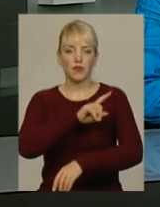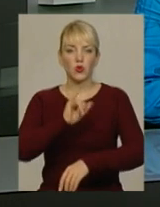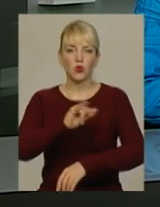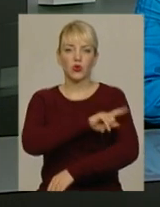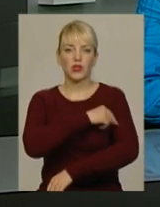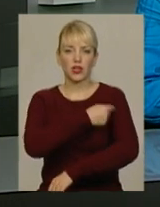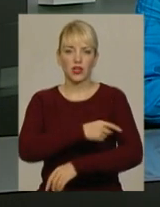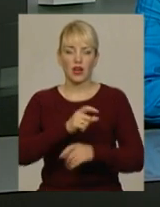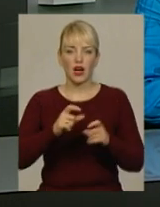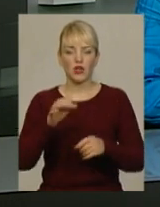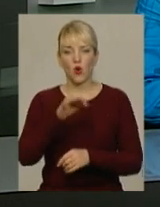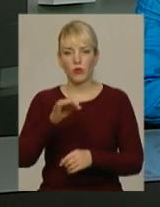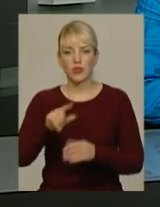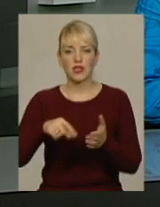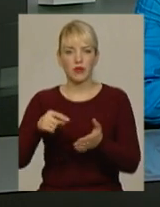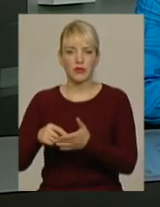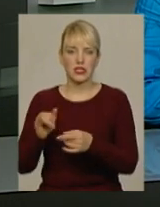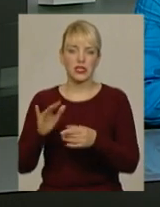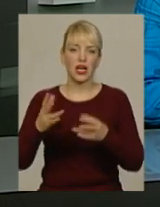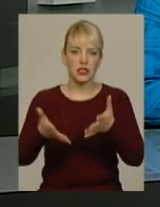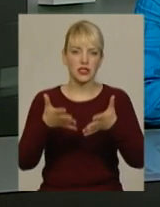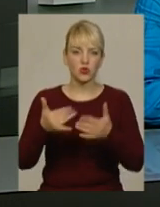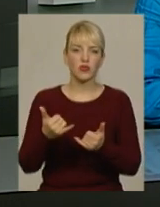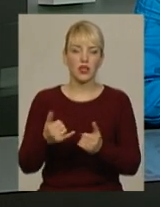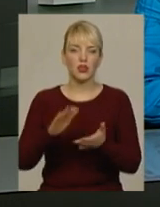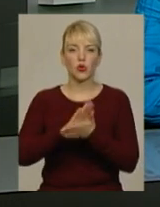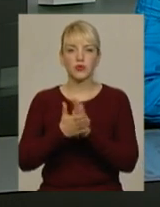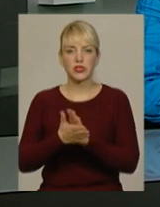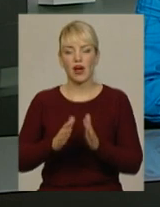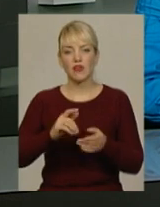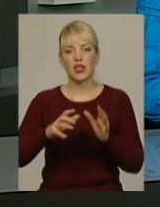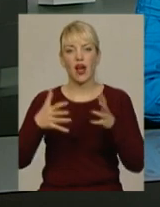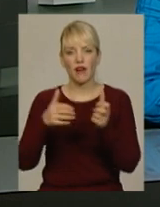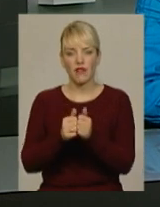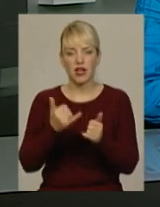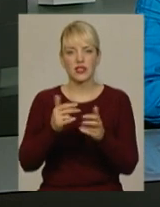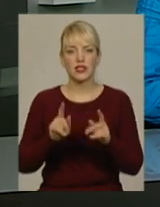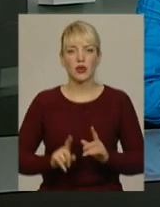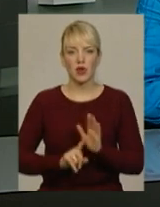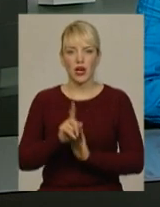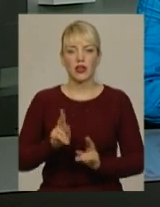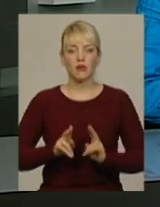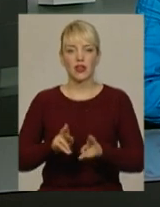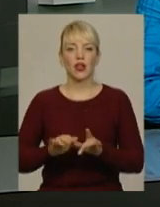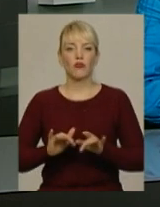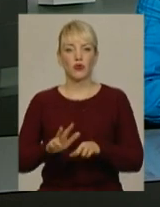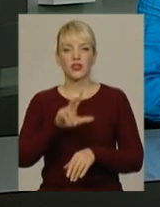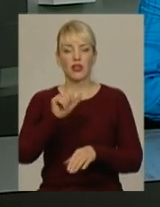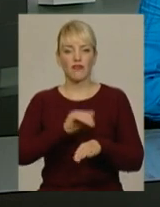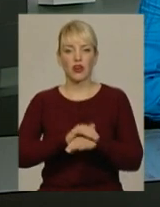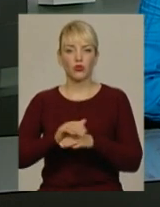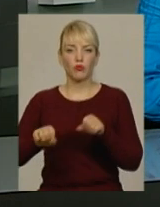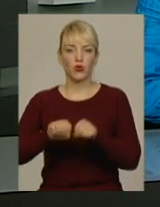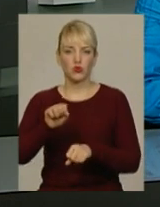лікарень. Наразі правоохоронці з'ясовують обставини аварії. Відкрито кримінальне провадження за фактом порушення правил безпеки